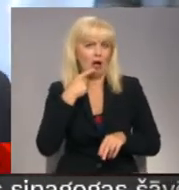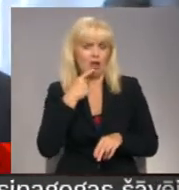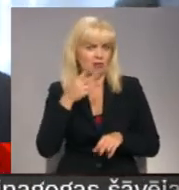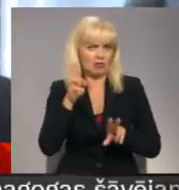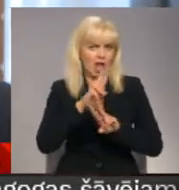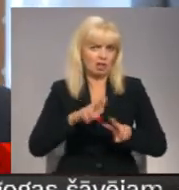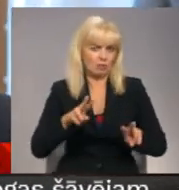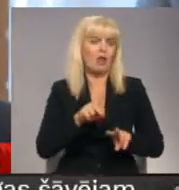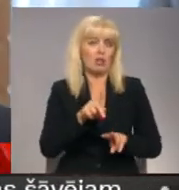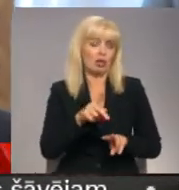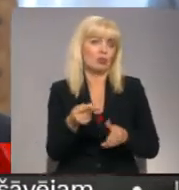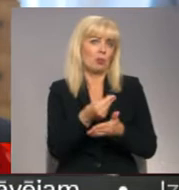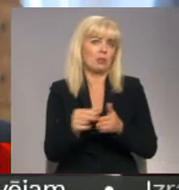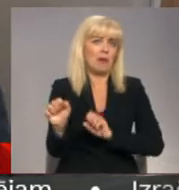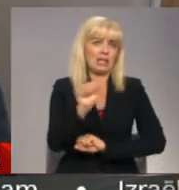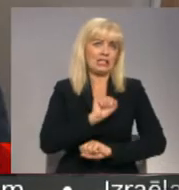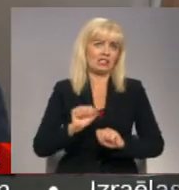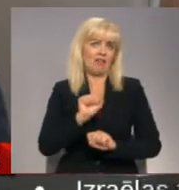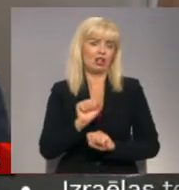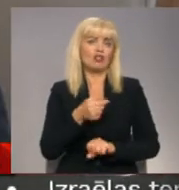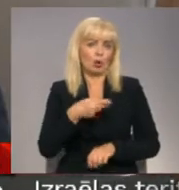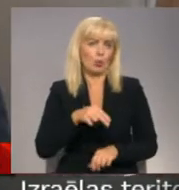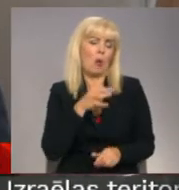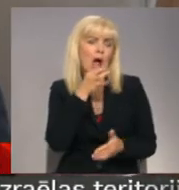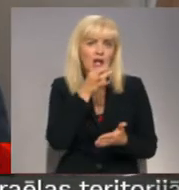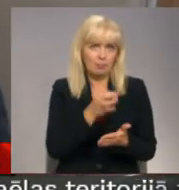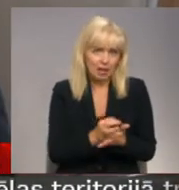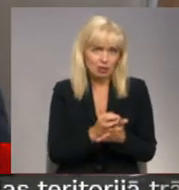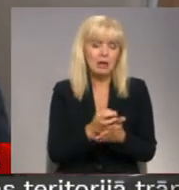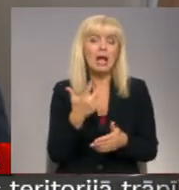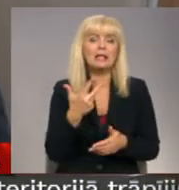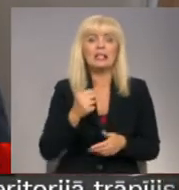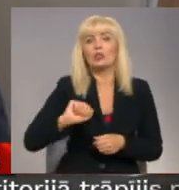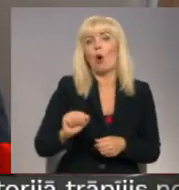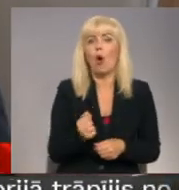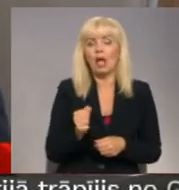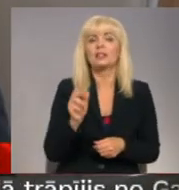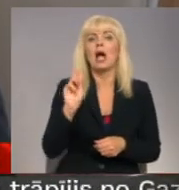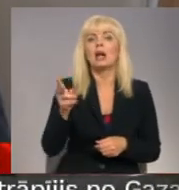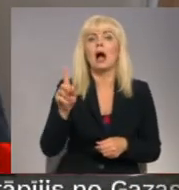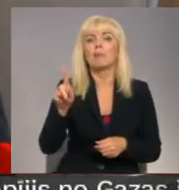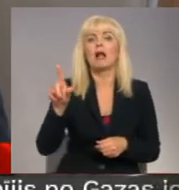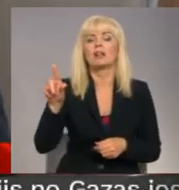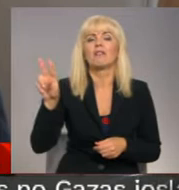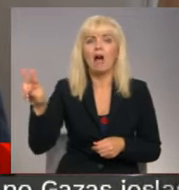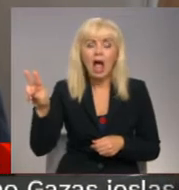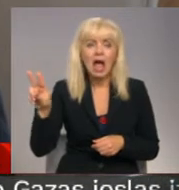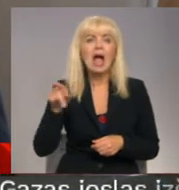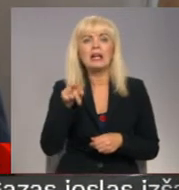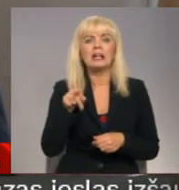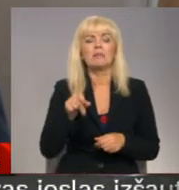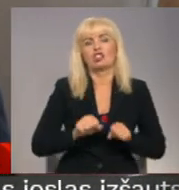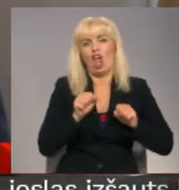par izvairīšanos no atbildības. Es domāju, ka trīs kolēģi no KPVLV šobrīd izmesīgi ceņš no tās